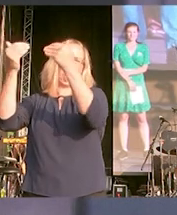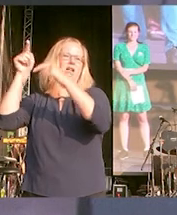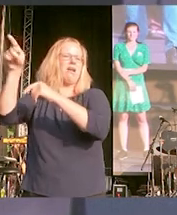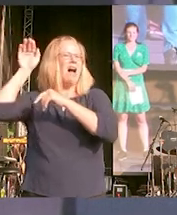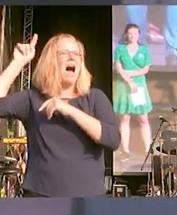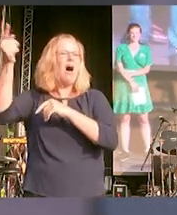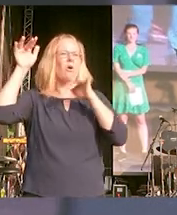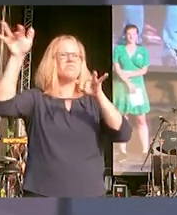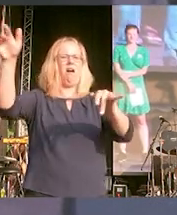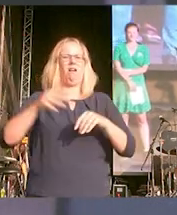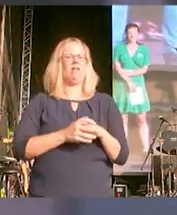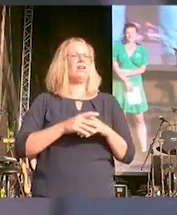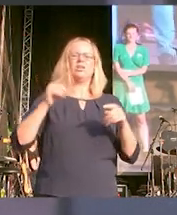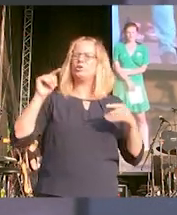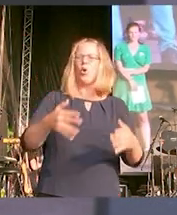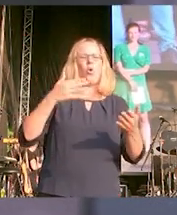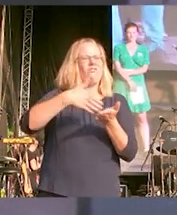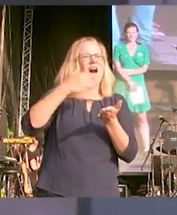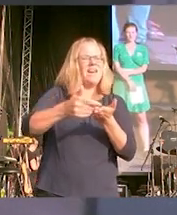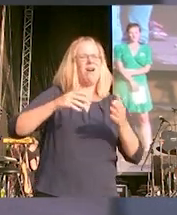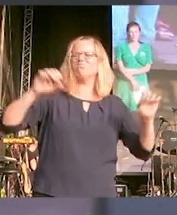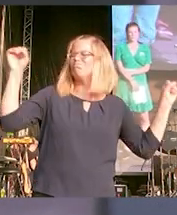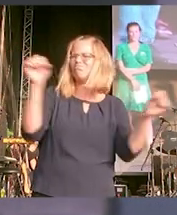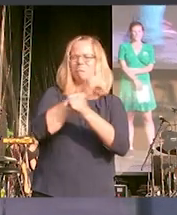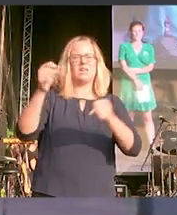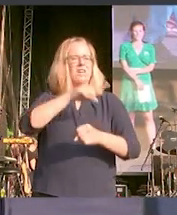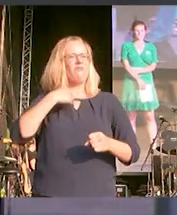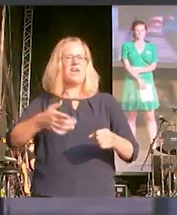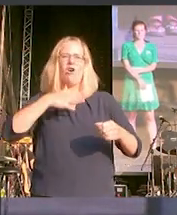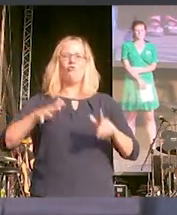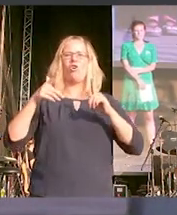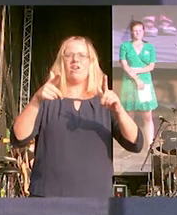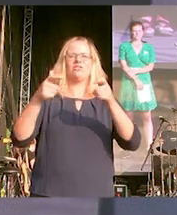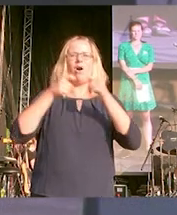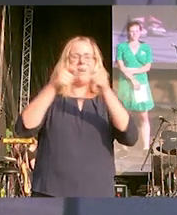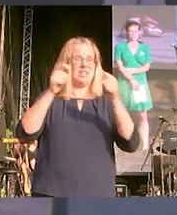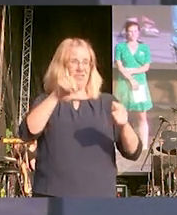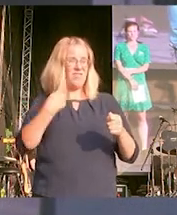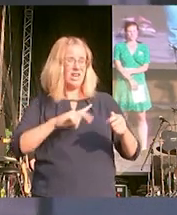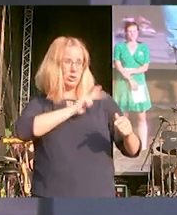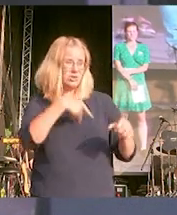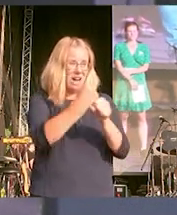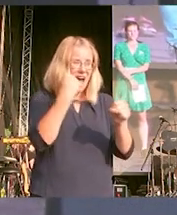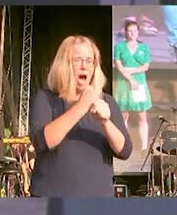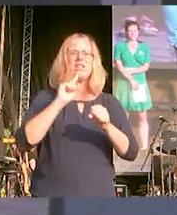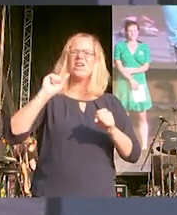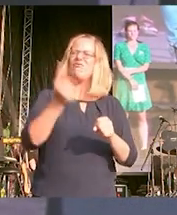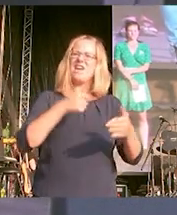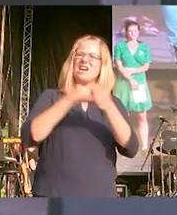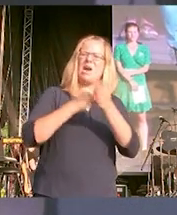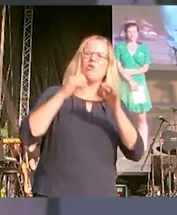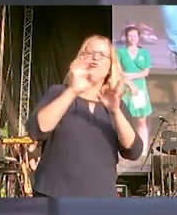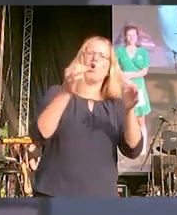wir ein Ende setzen. Wir als Wohlfahrtsverbände machen nicht nur soziale Arbeit. Wir kämpfen für eine offene, für eine